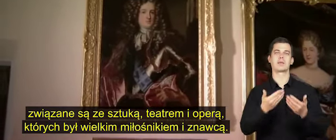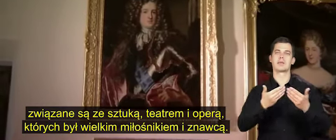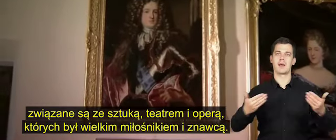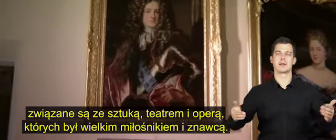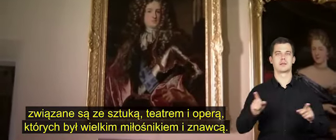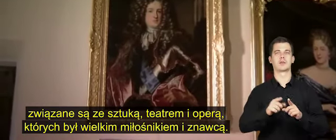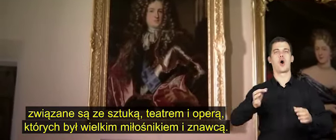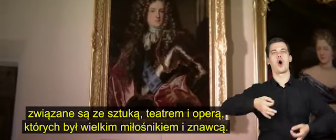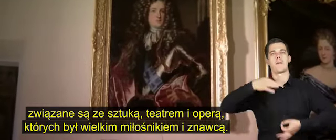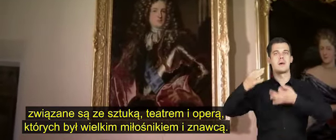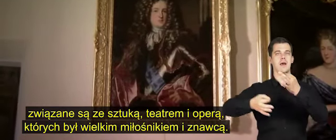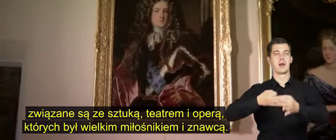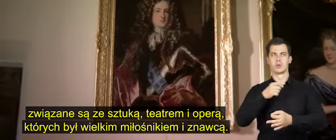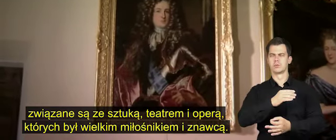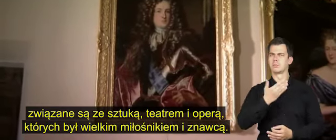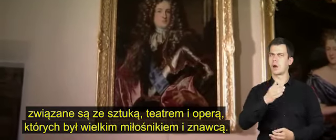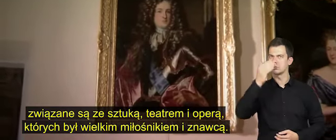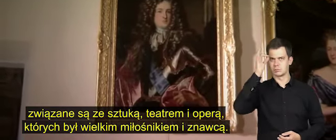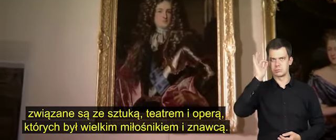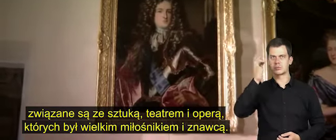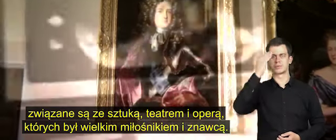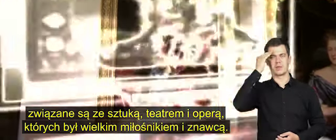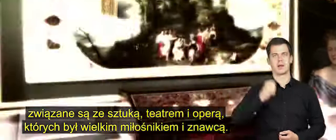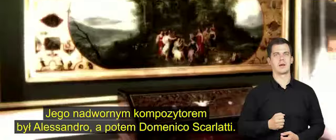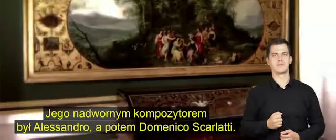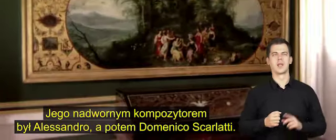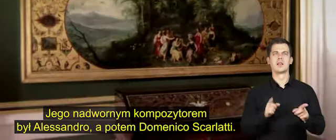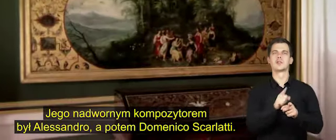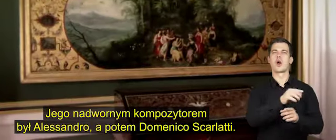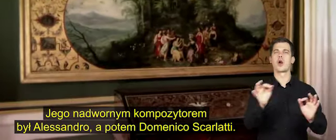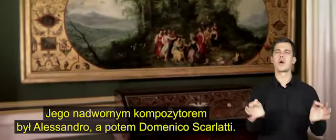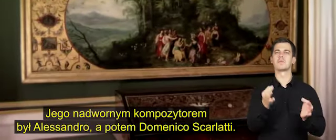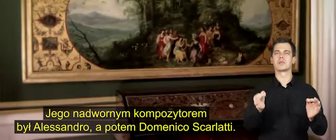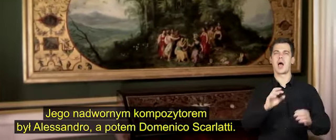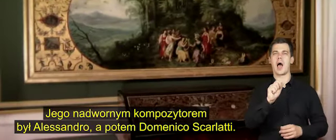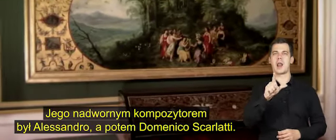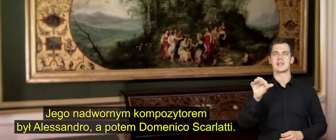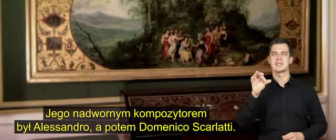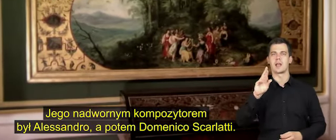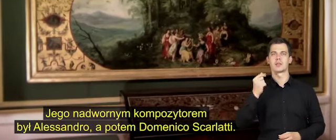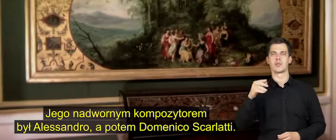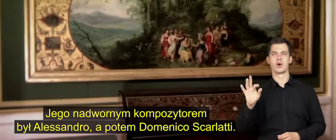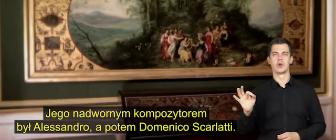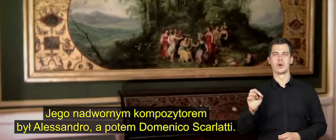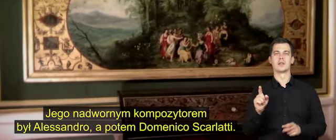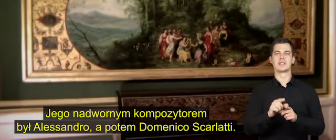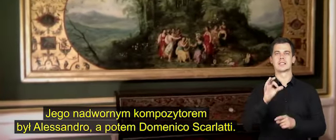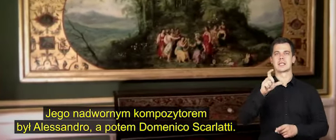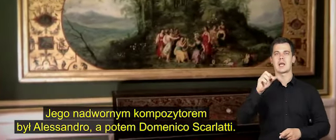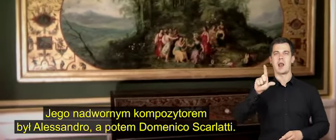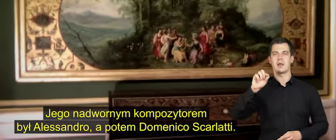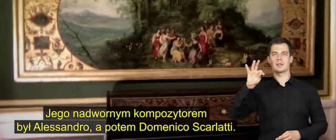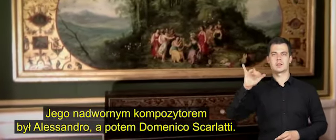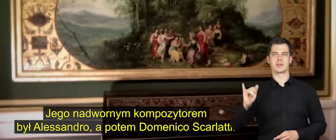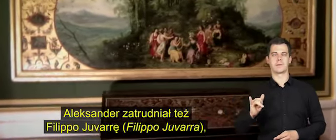teatrem i operą, których był wielkim miłośnikiem i znawcą. Jego nadwornym kompozytorem był Alessandro, a potem Domenico